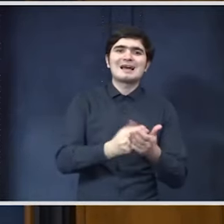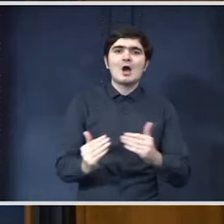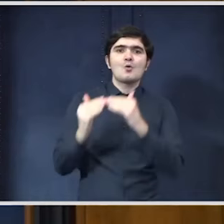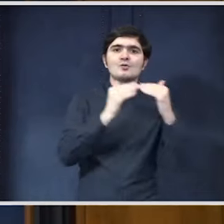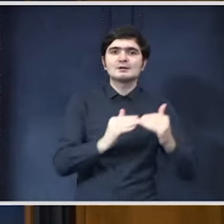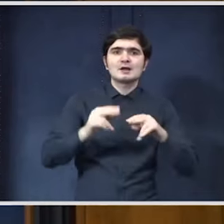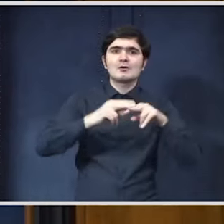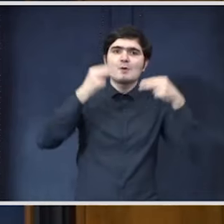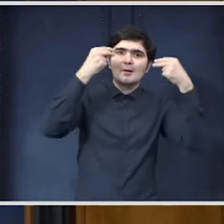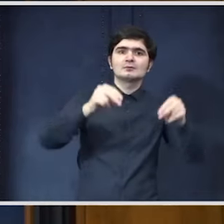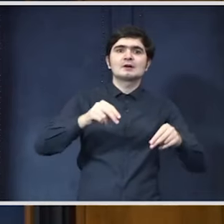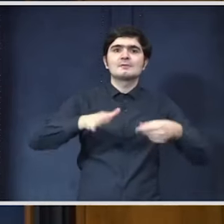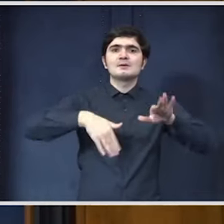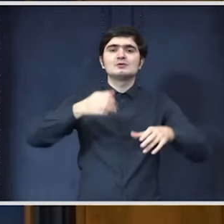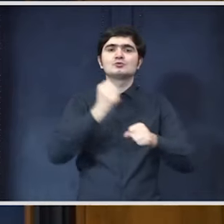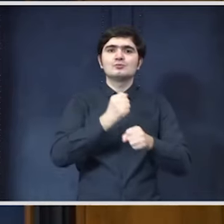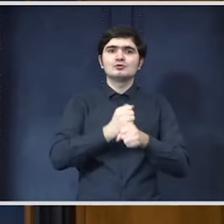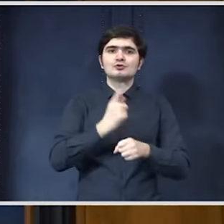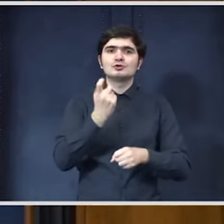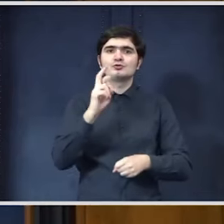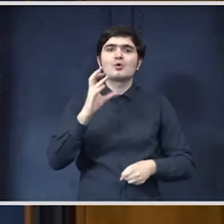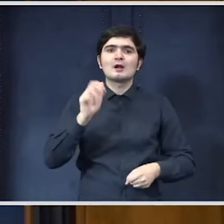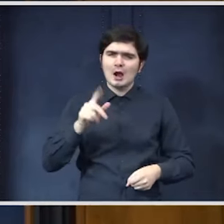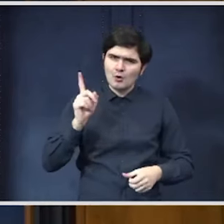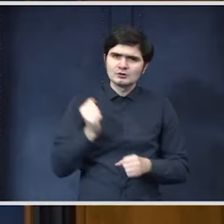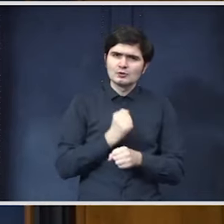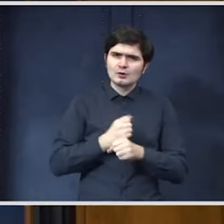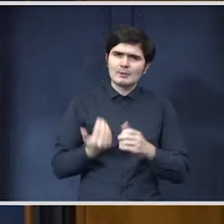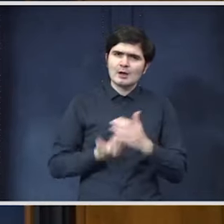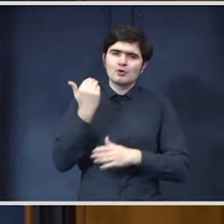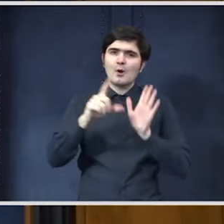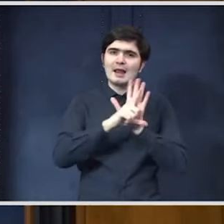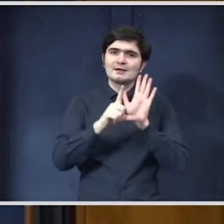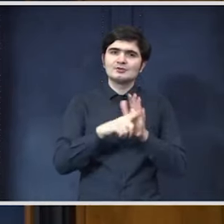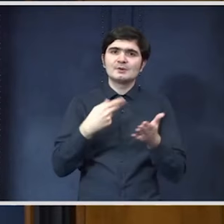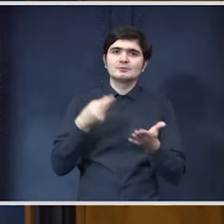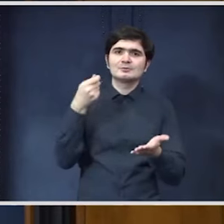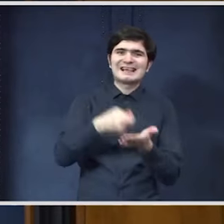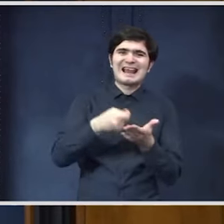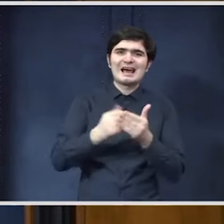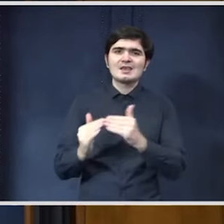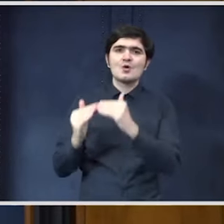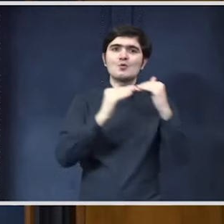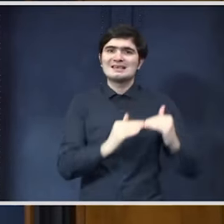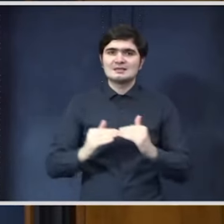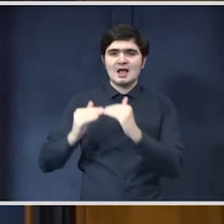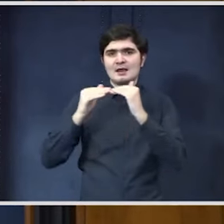anunțat și doamna ministru al muncii, Raluca Turcan, vom lucra la o nouă lege a salarizării unitare care să îndrepte